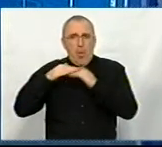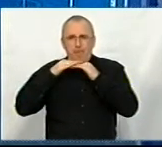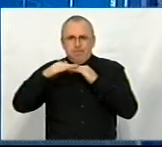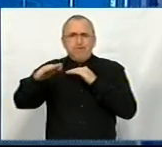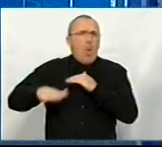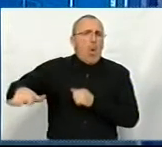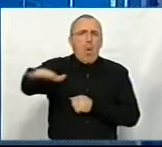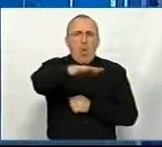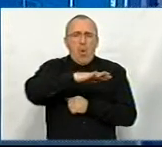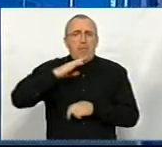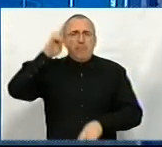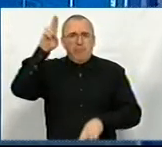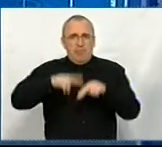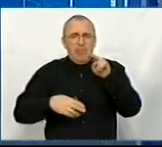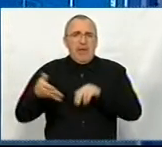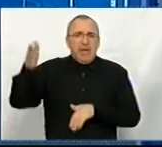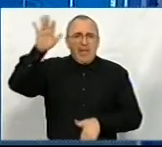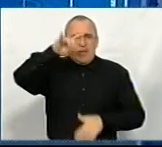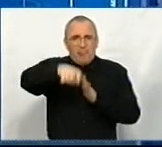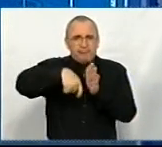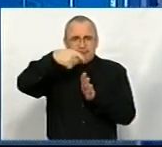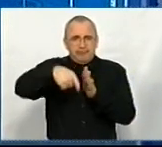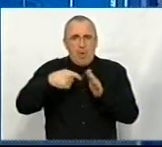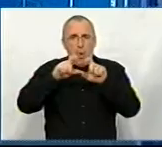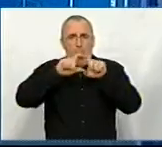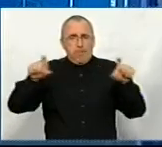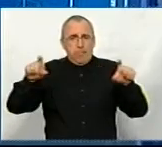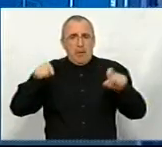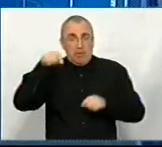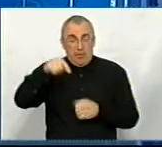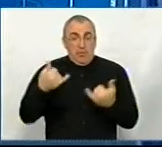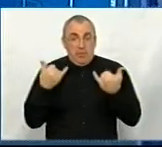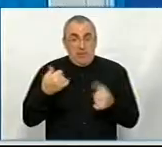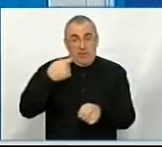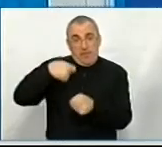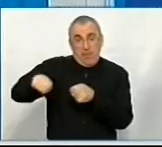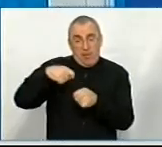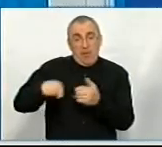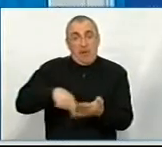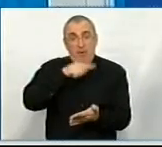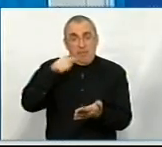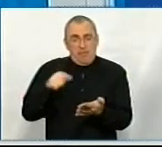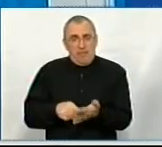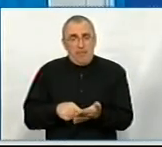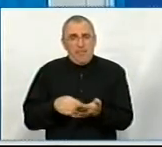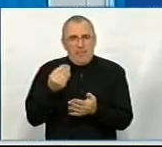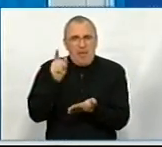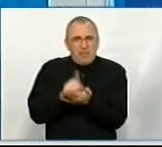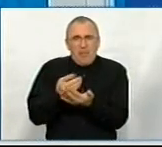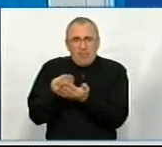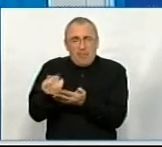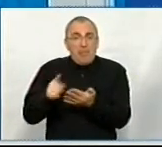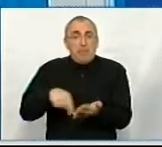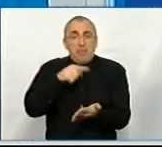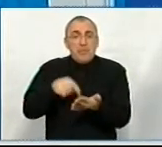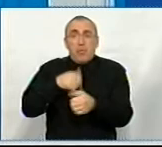був побудований гірно-збагачувальний комбінат. Він зараз платить в місто скільки податків, що міський